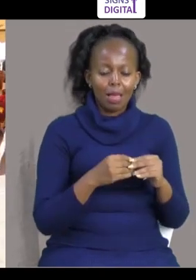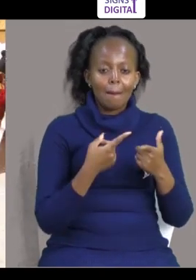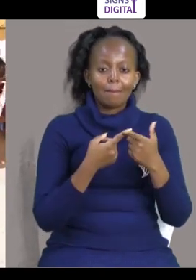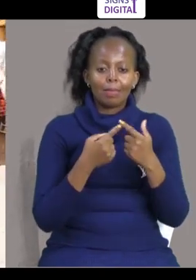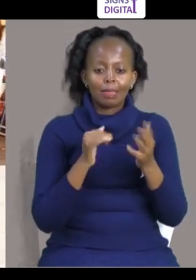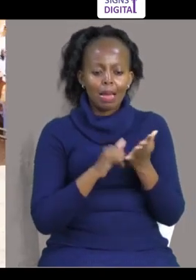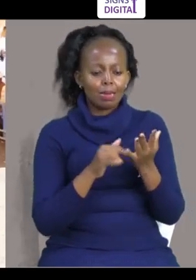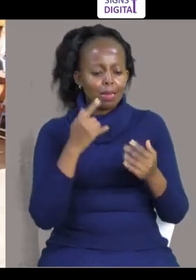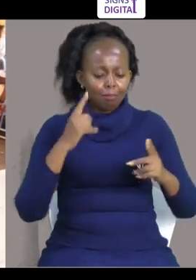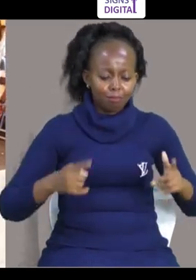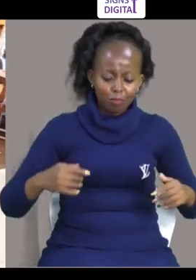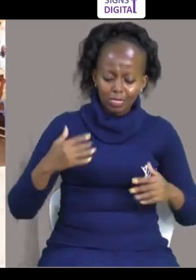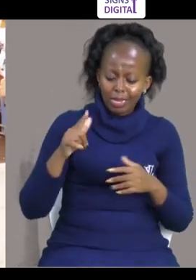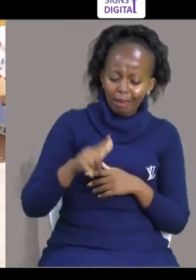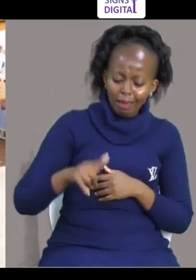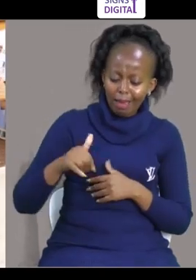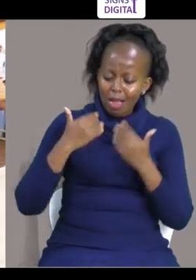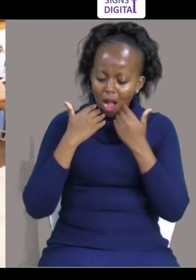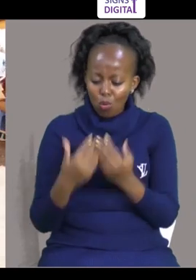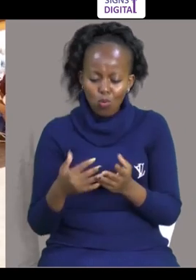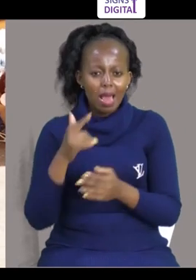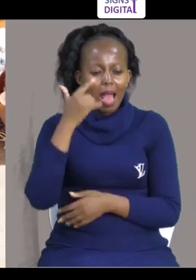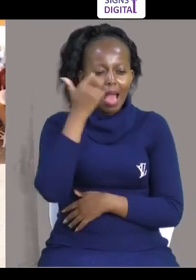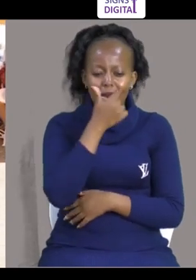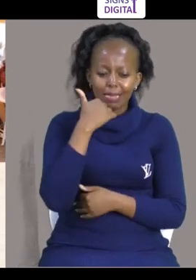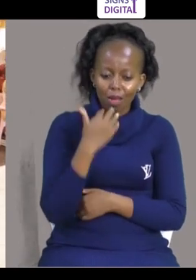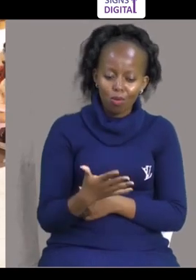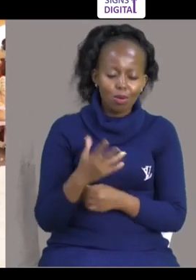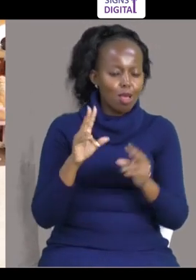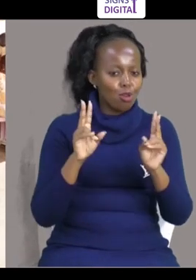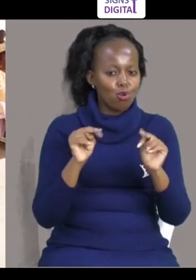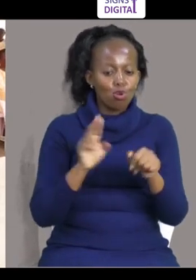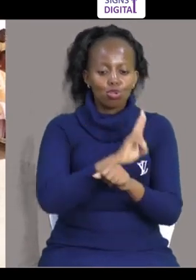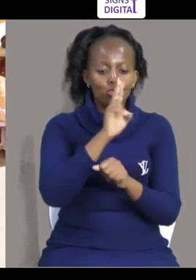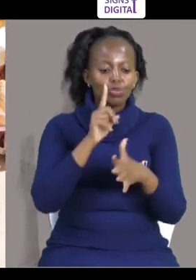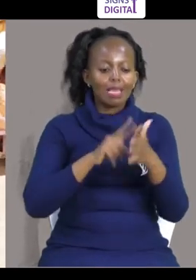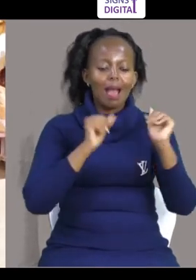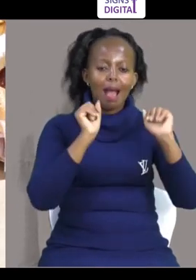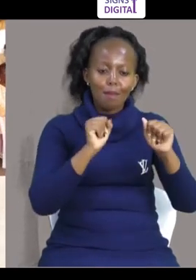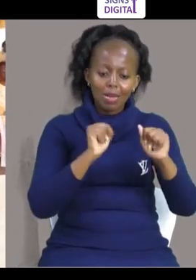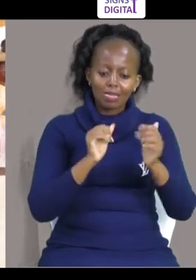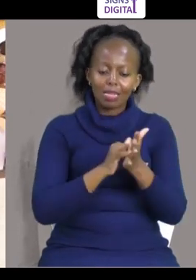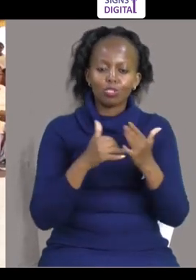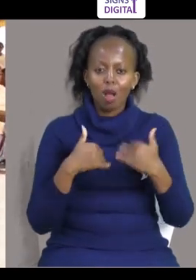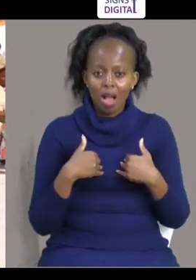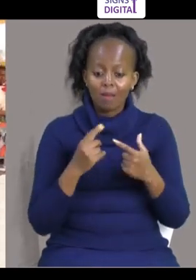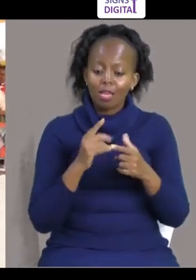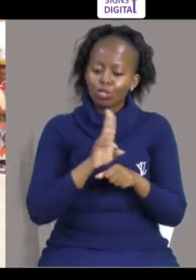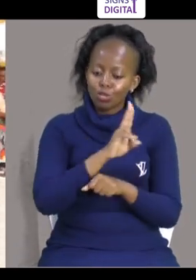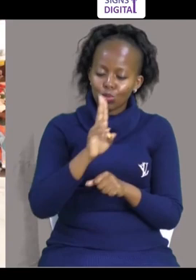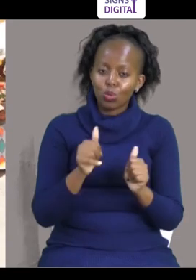uremabu Mugu, macho Kila mtu atumie Hile uwezo imebaki